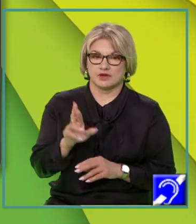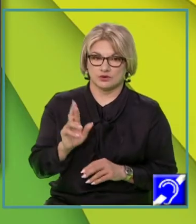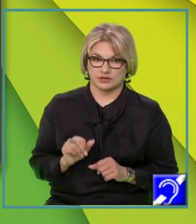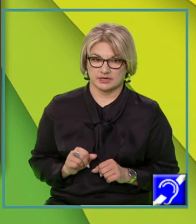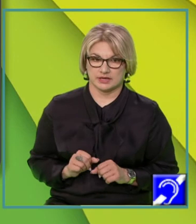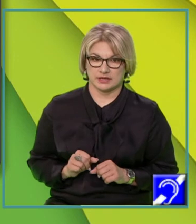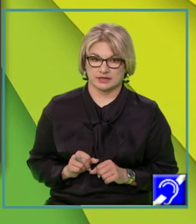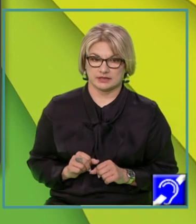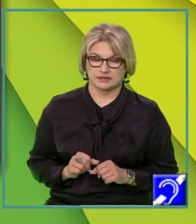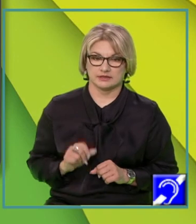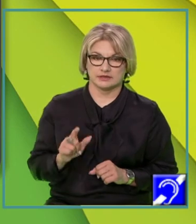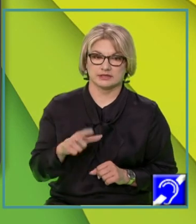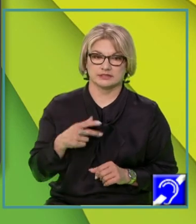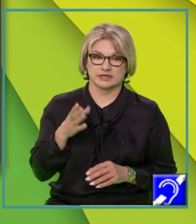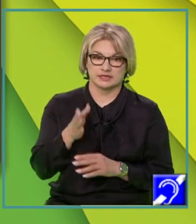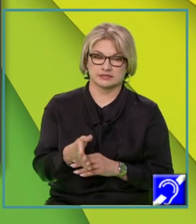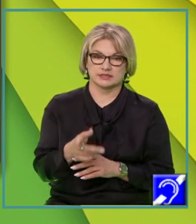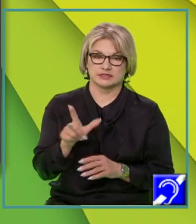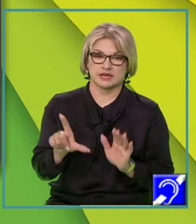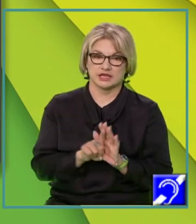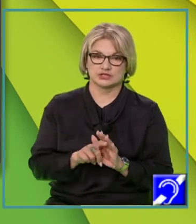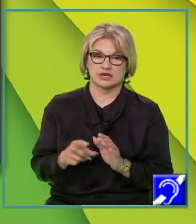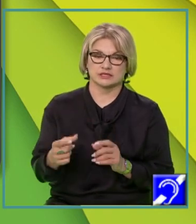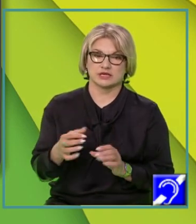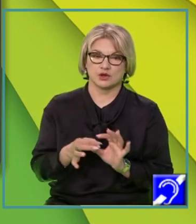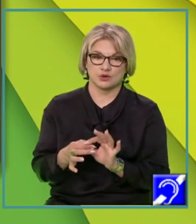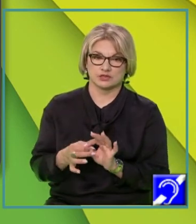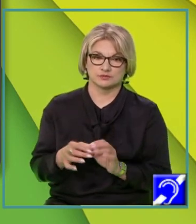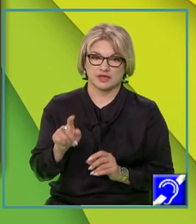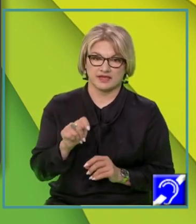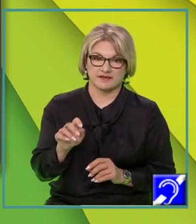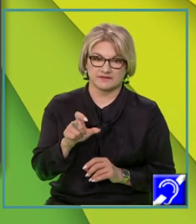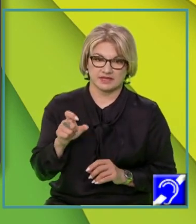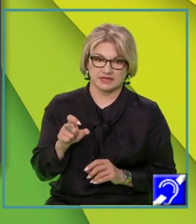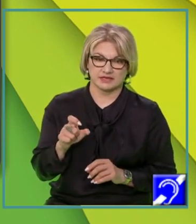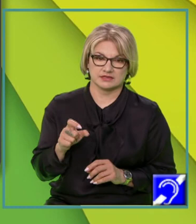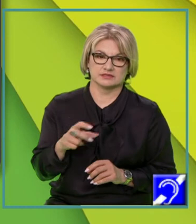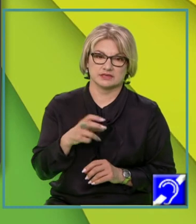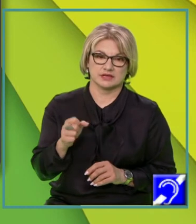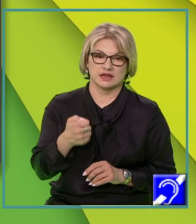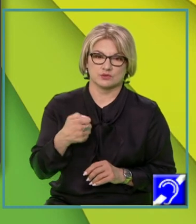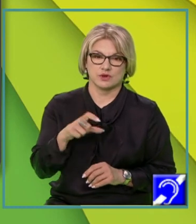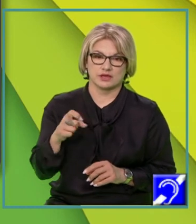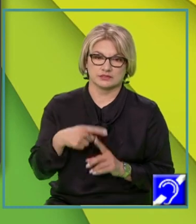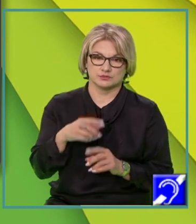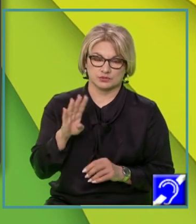R, definită prin legea de corespondență F de X egal cu AX plus B,